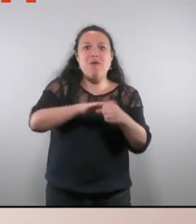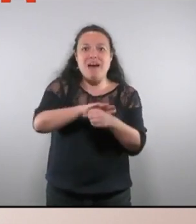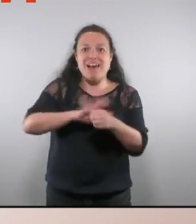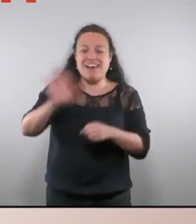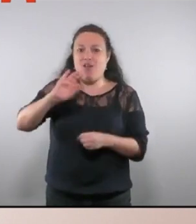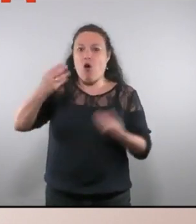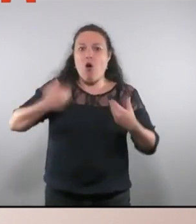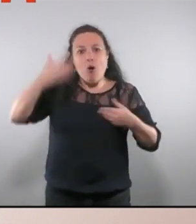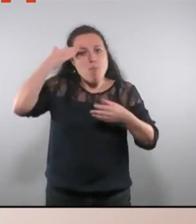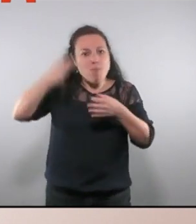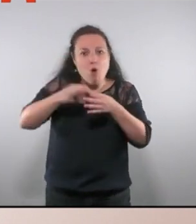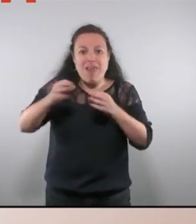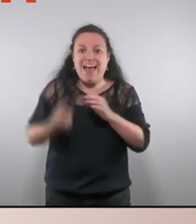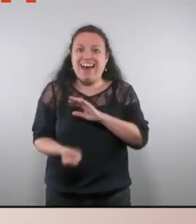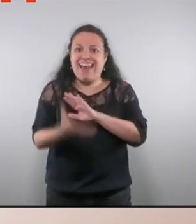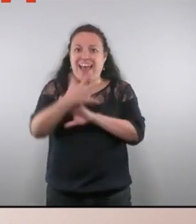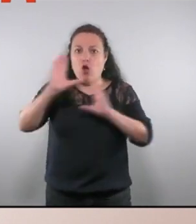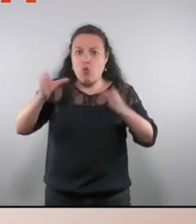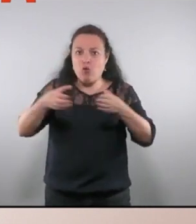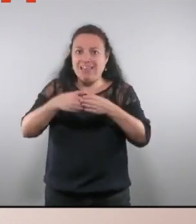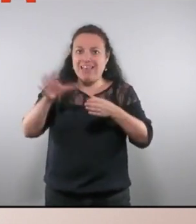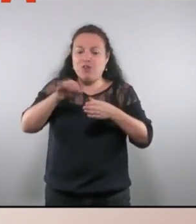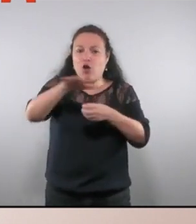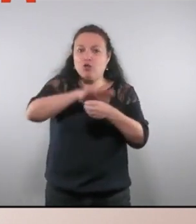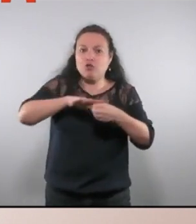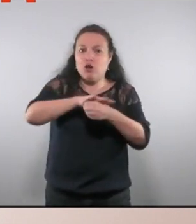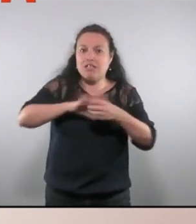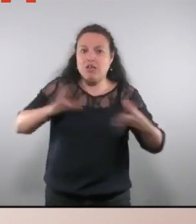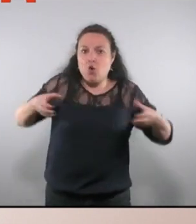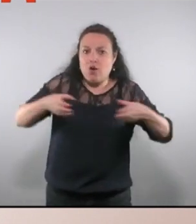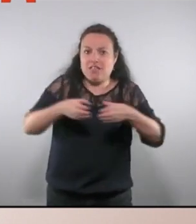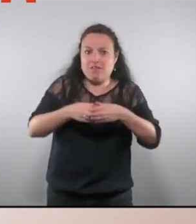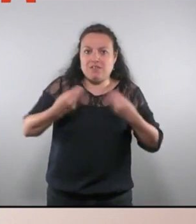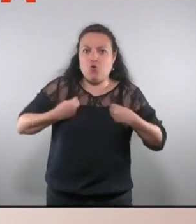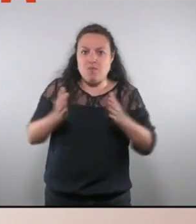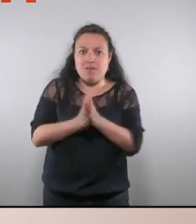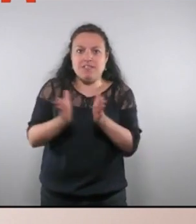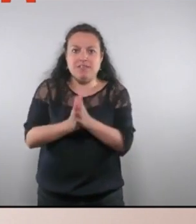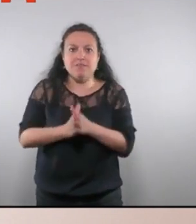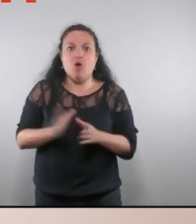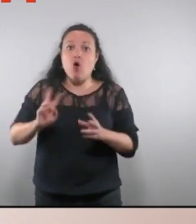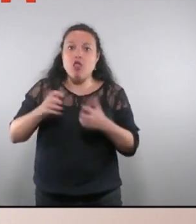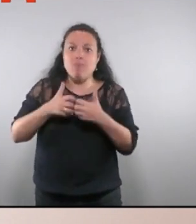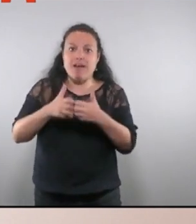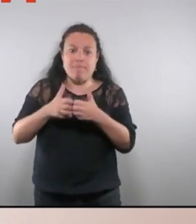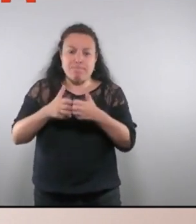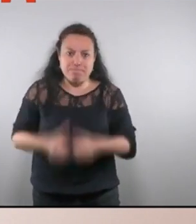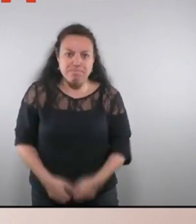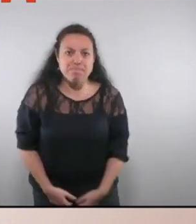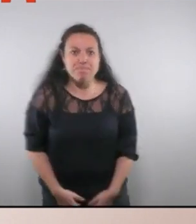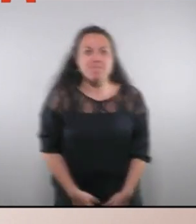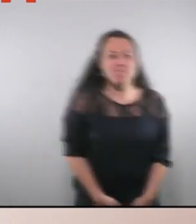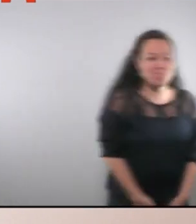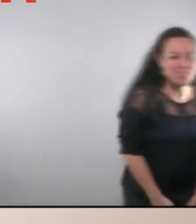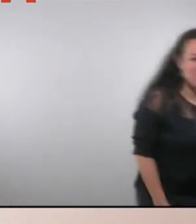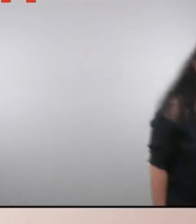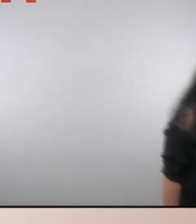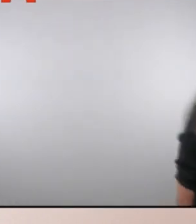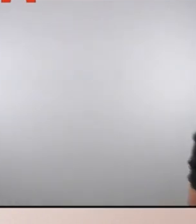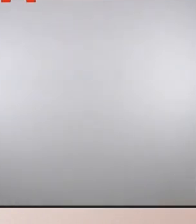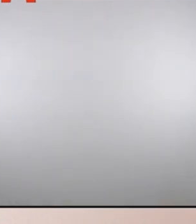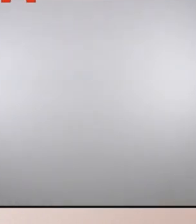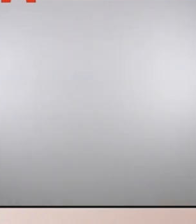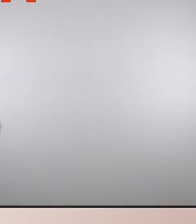vila, de crear comunitat o crear espais col·lectius de convivència o de lluita, que són els que al final milloren, la